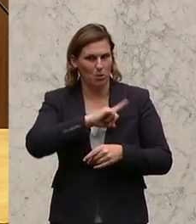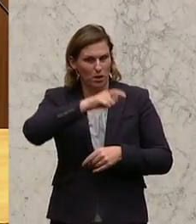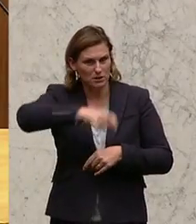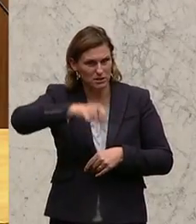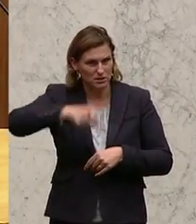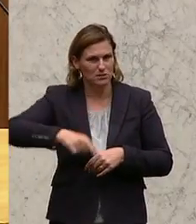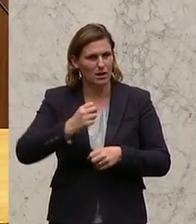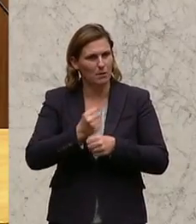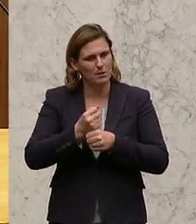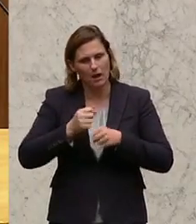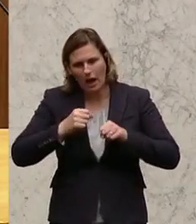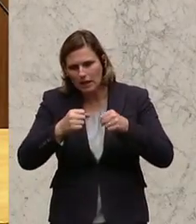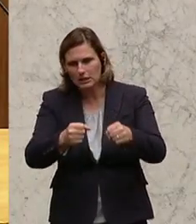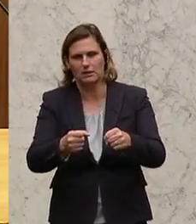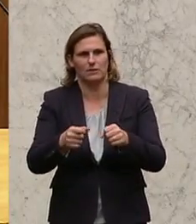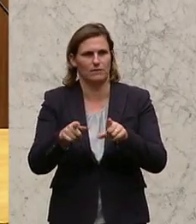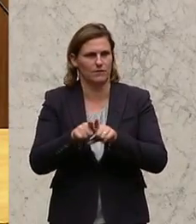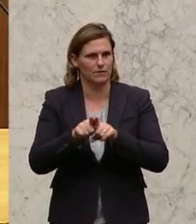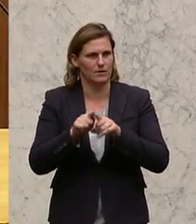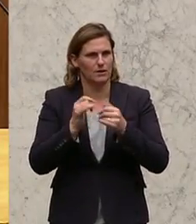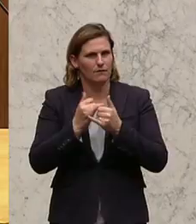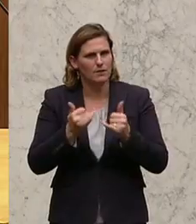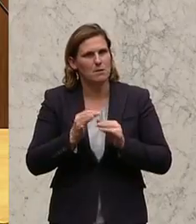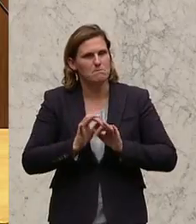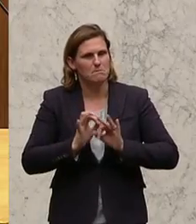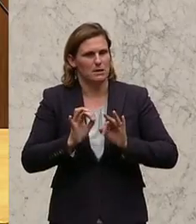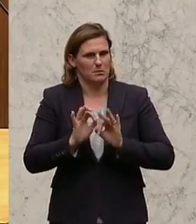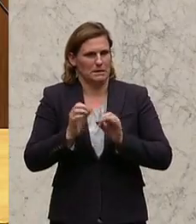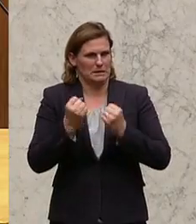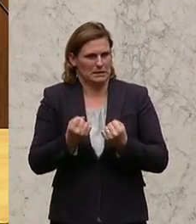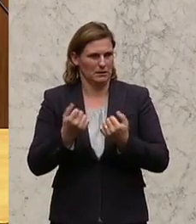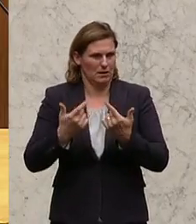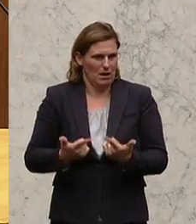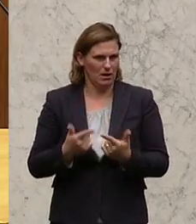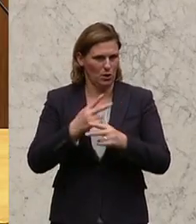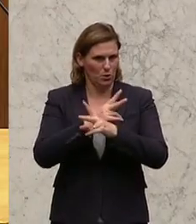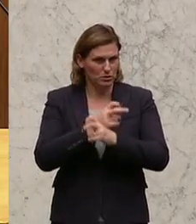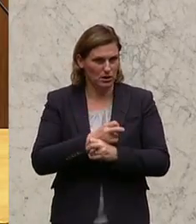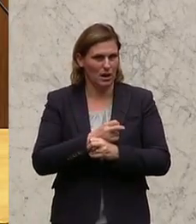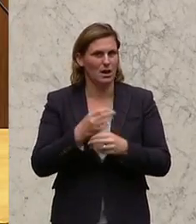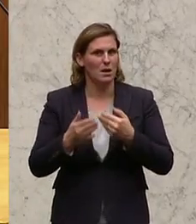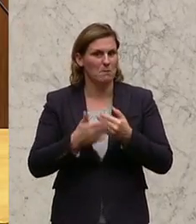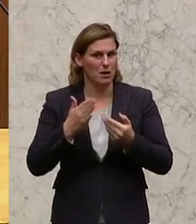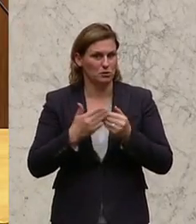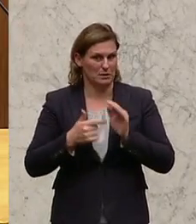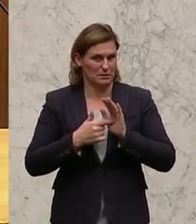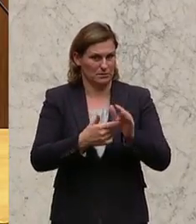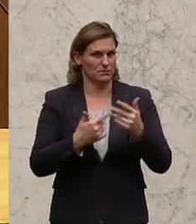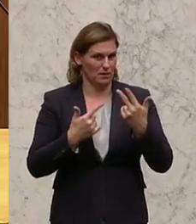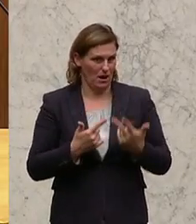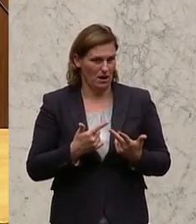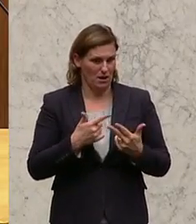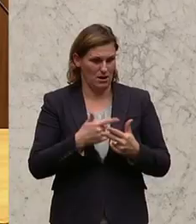arbeiten aktiv und erfolgreich an einer weiteren Verbesserung der Sicherheitslage in Österreich. Drei Beispiele. Seit 2009